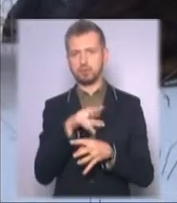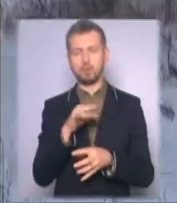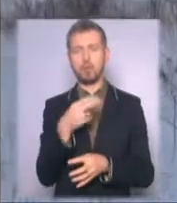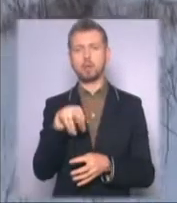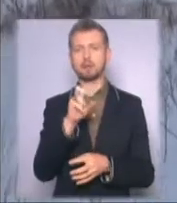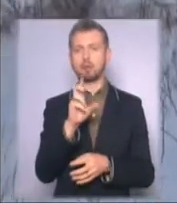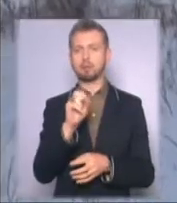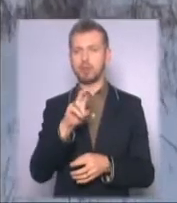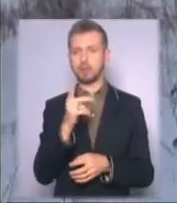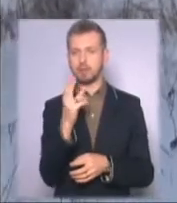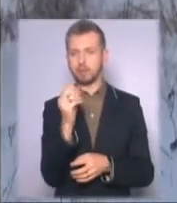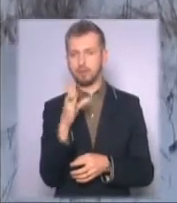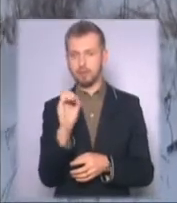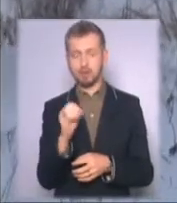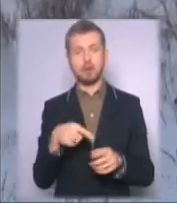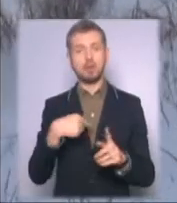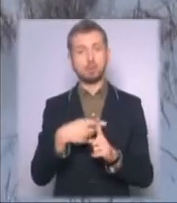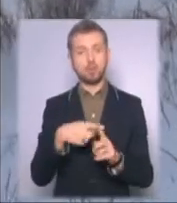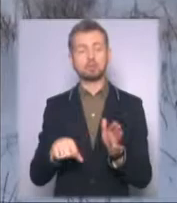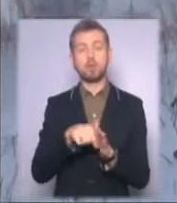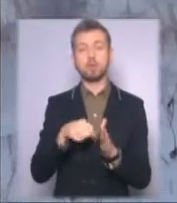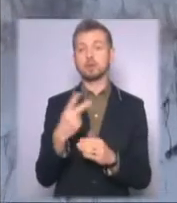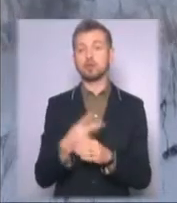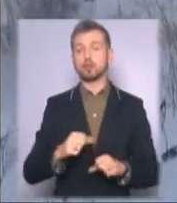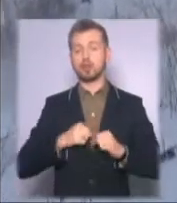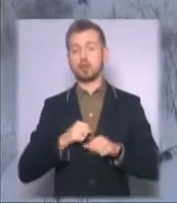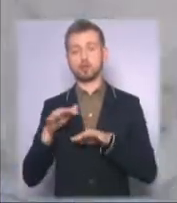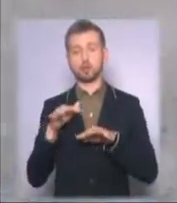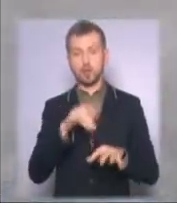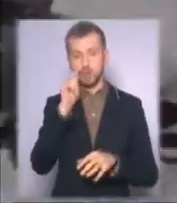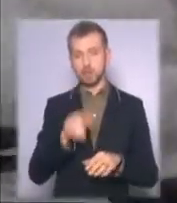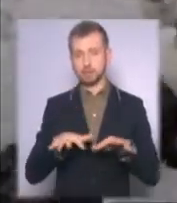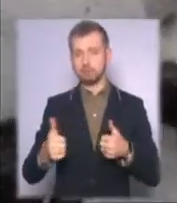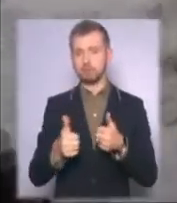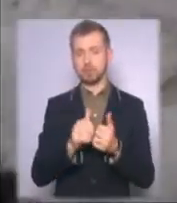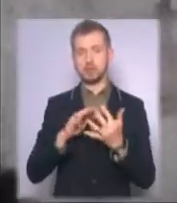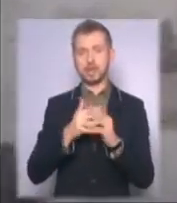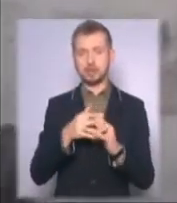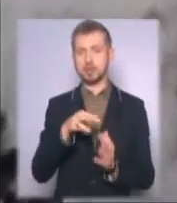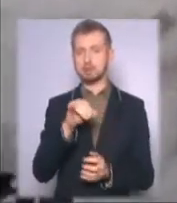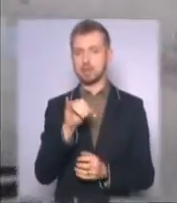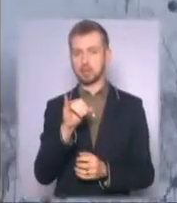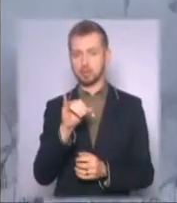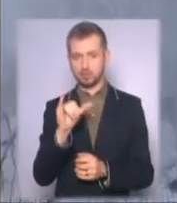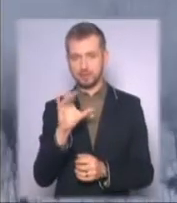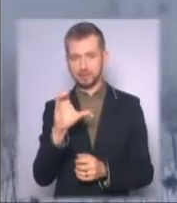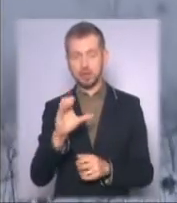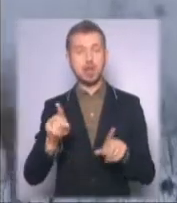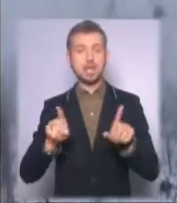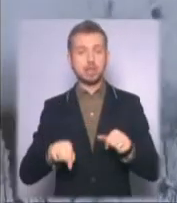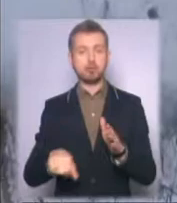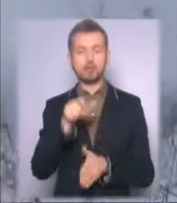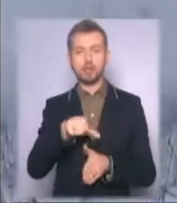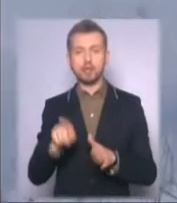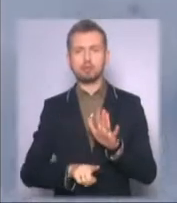піхота бойовиків двічі намагалась штурмувати українські позиції поблизу селища Міус. Також терористи розпочали бойові дії на